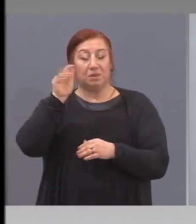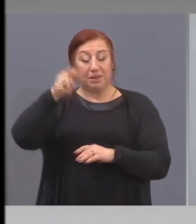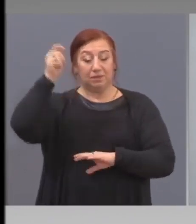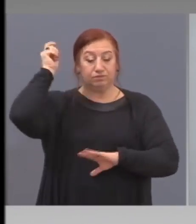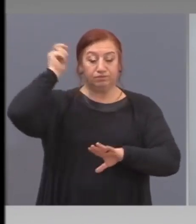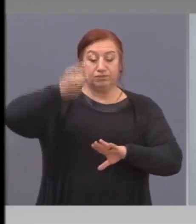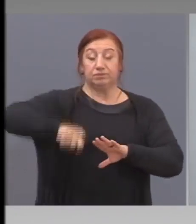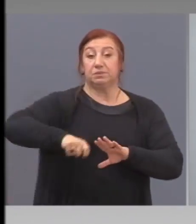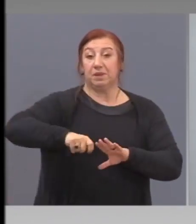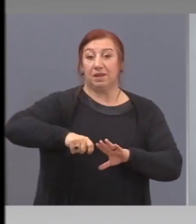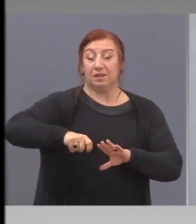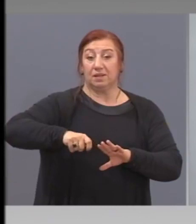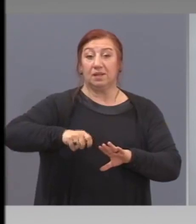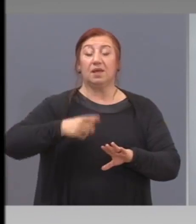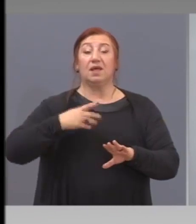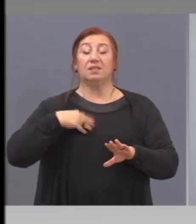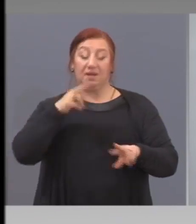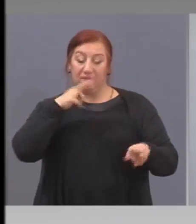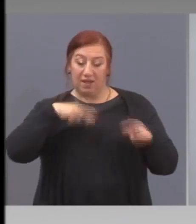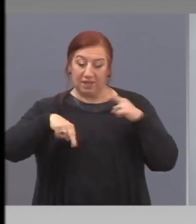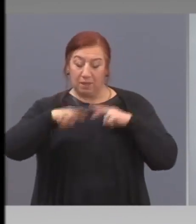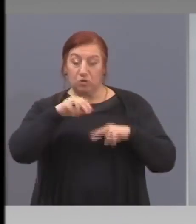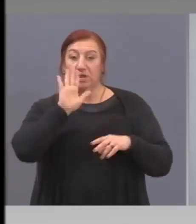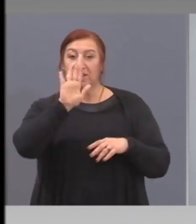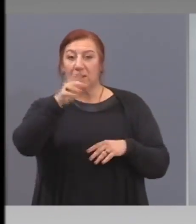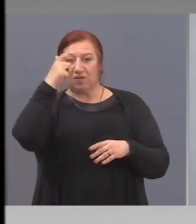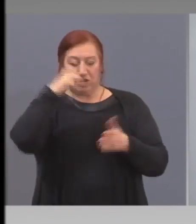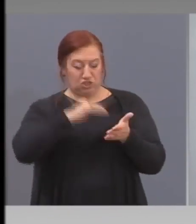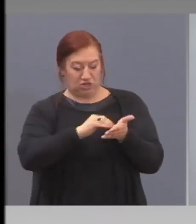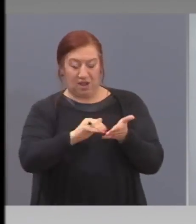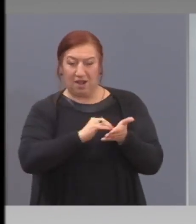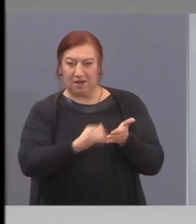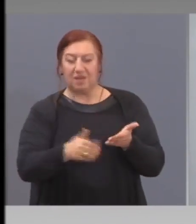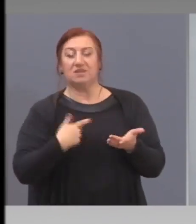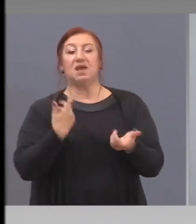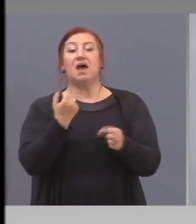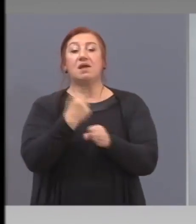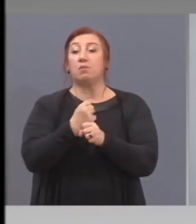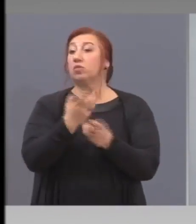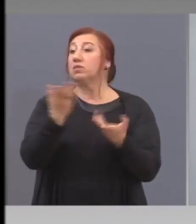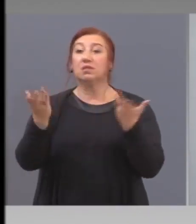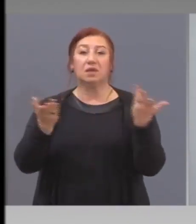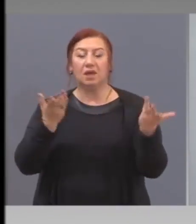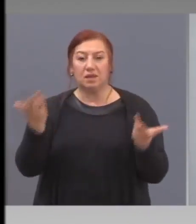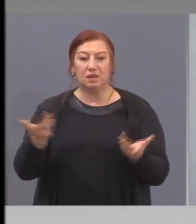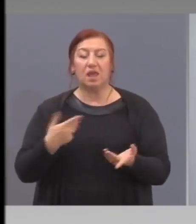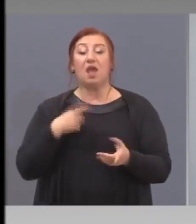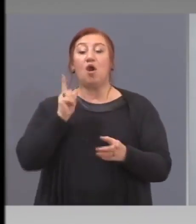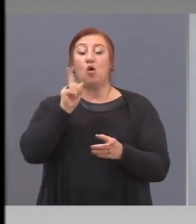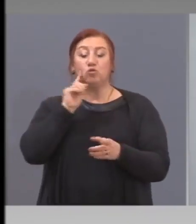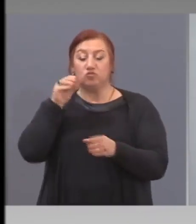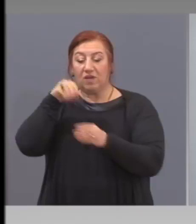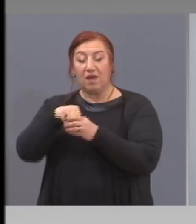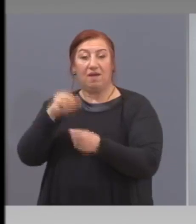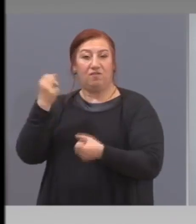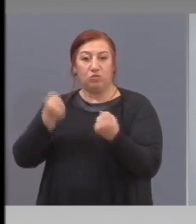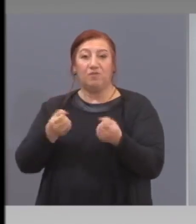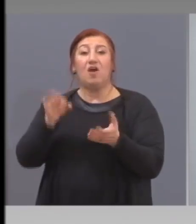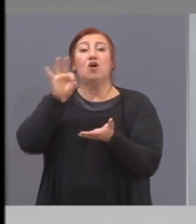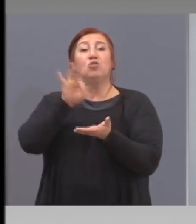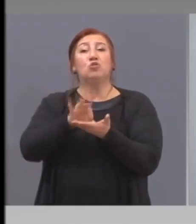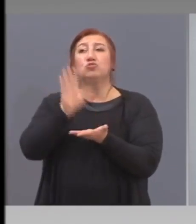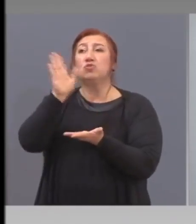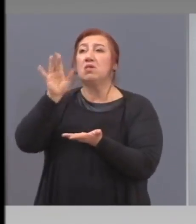с айпада да проверят адресната му регистрация, работното му място, кои се возят в автомобила, точно къде отива.